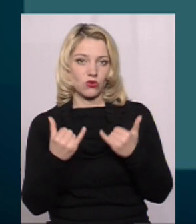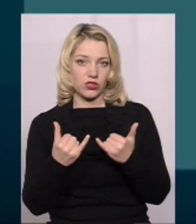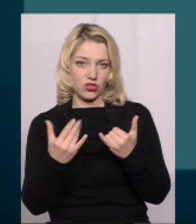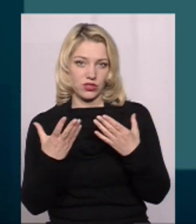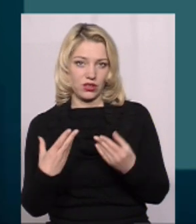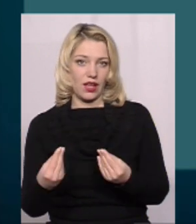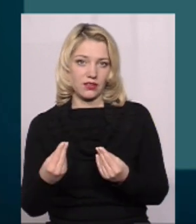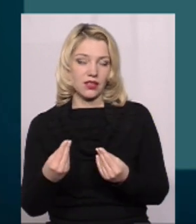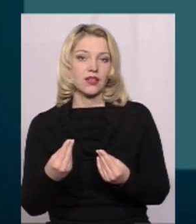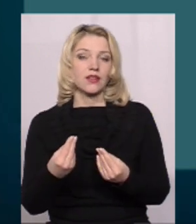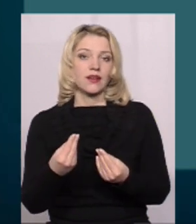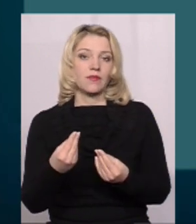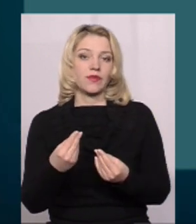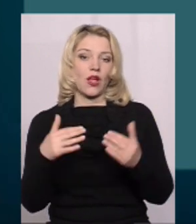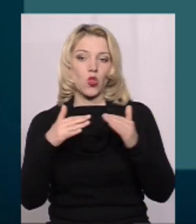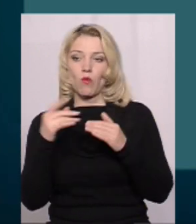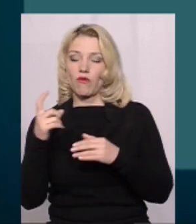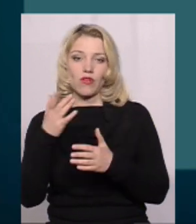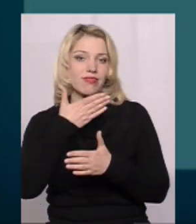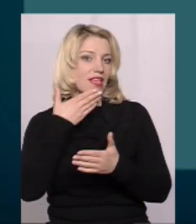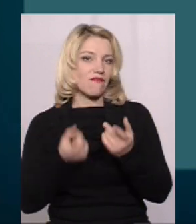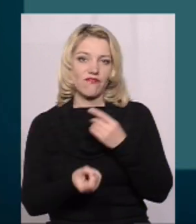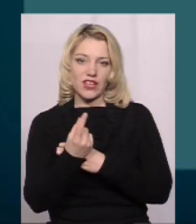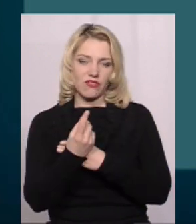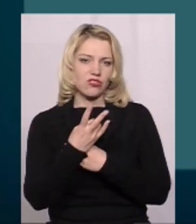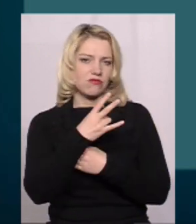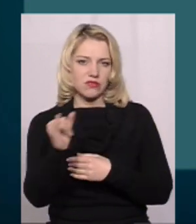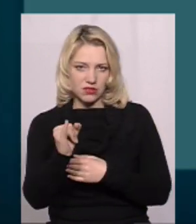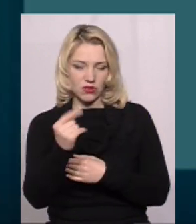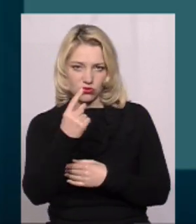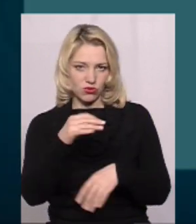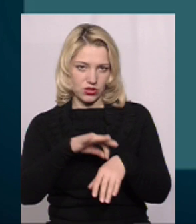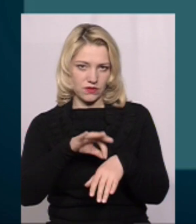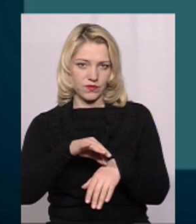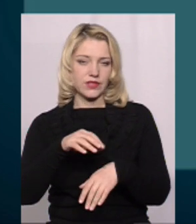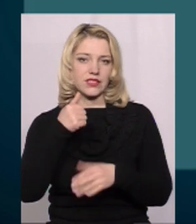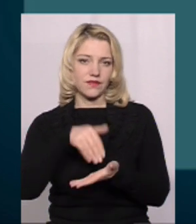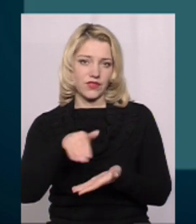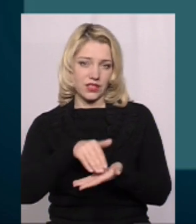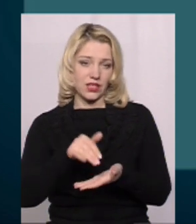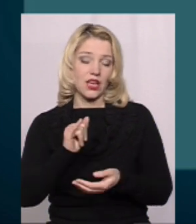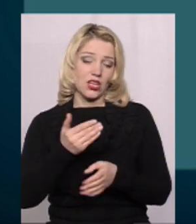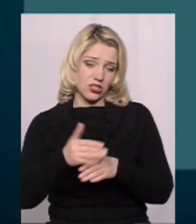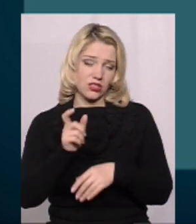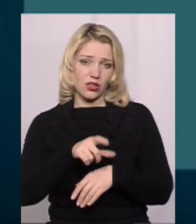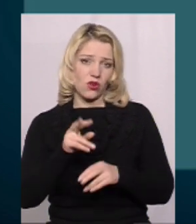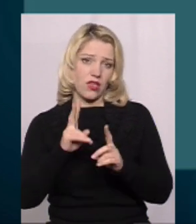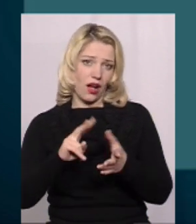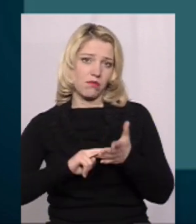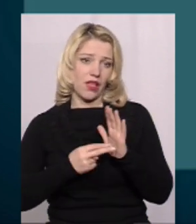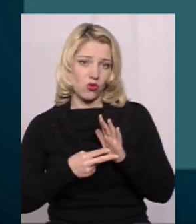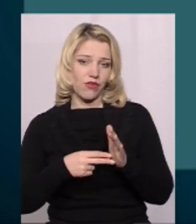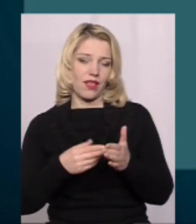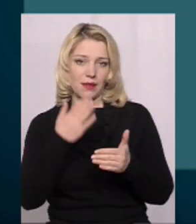день, у домоволодіннях не виявлено жодної захворюваності Частина людей, так як планували,